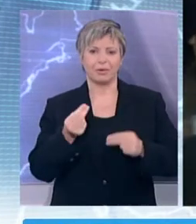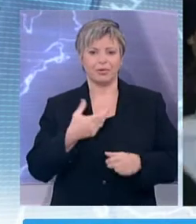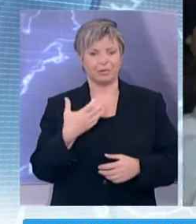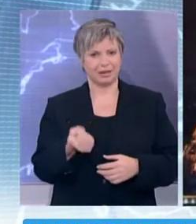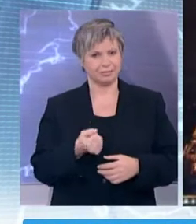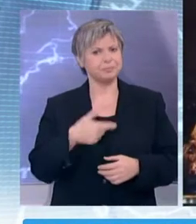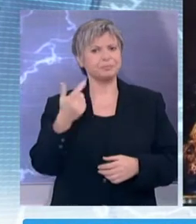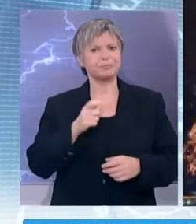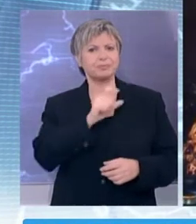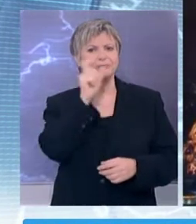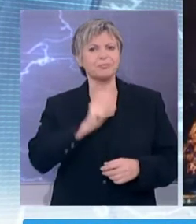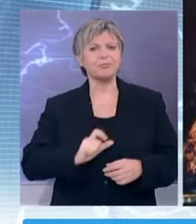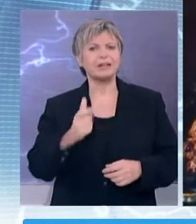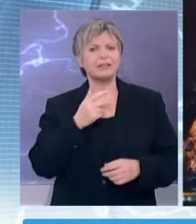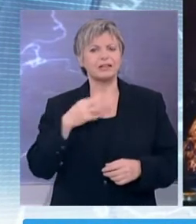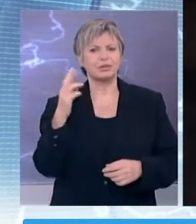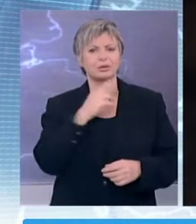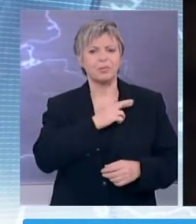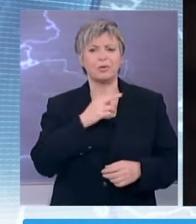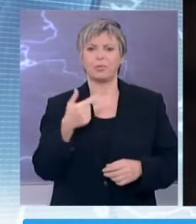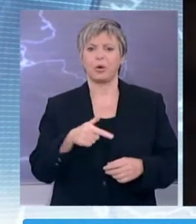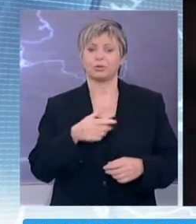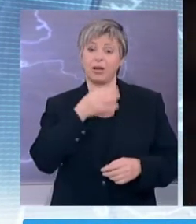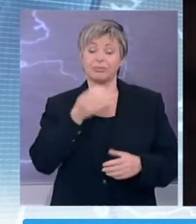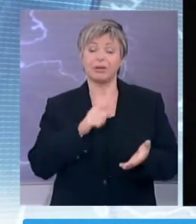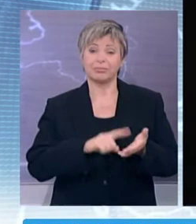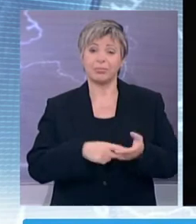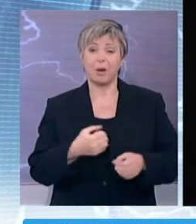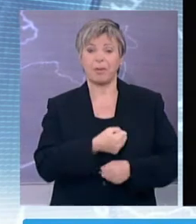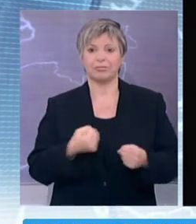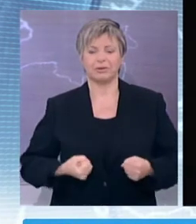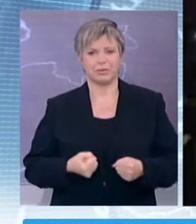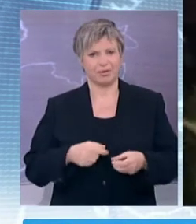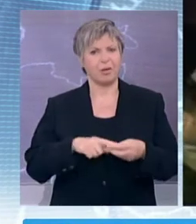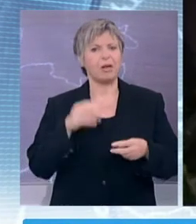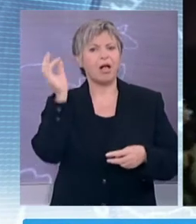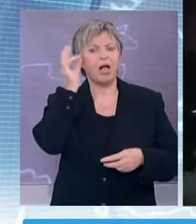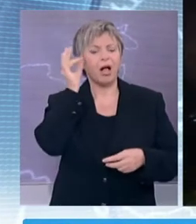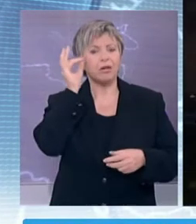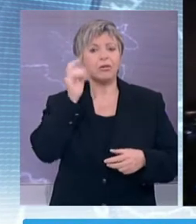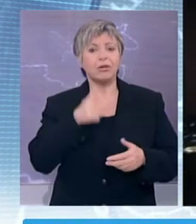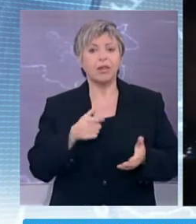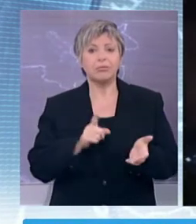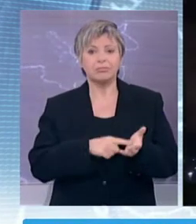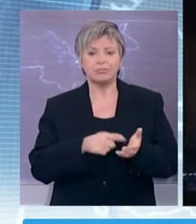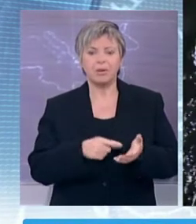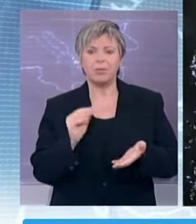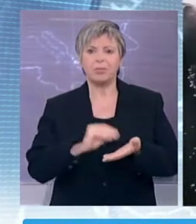ζητάει περισσότερες θυσίες από τους Σταλούς και τον Νικόλας Σαρκοζίνα προεξοφλεί στο μήνυμά του τη σύγκρουση με τους οίκους αξιολόγησης.